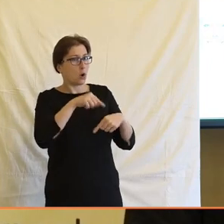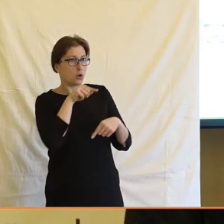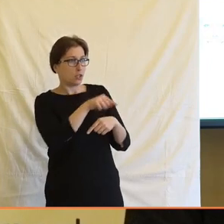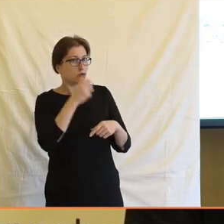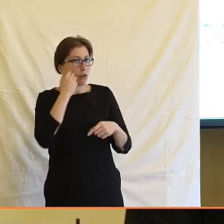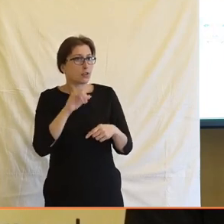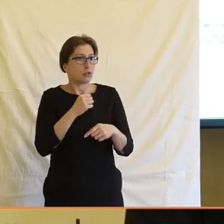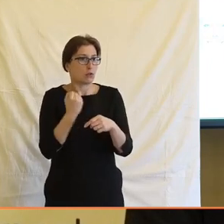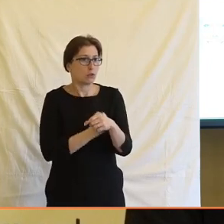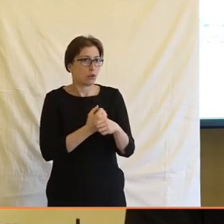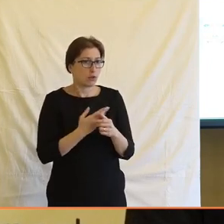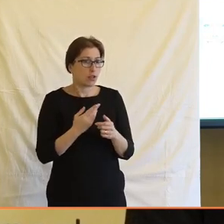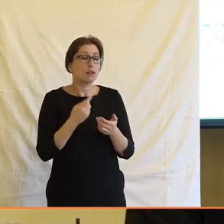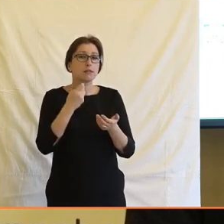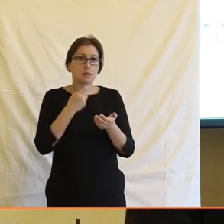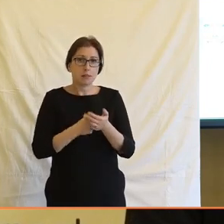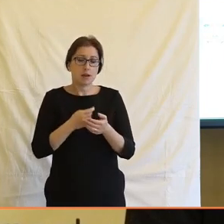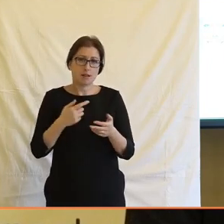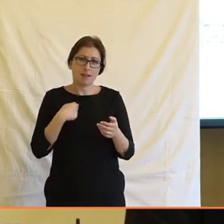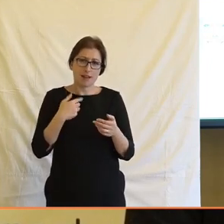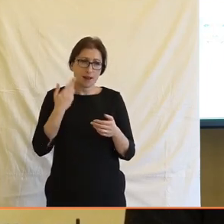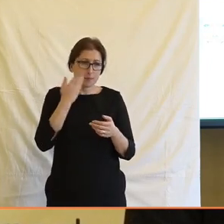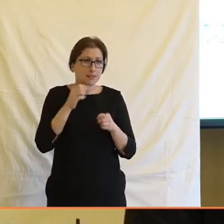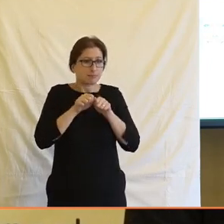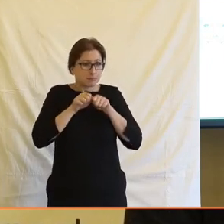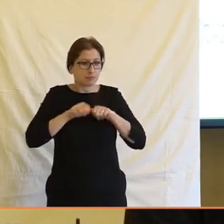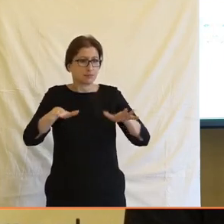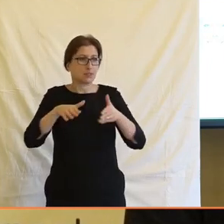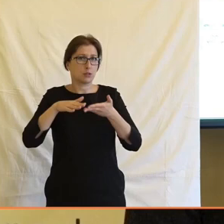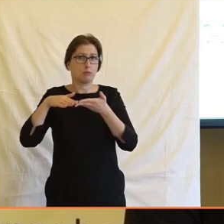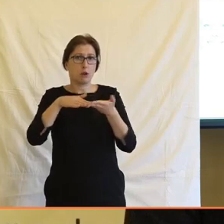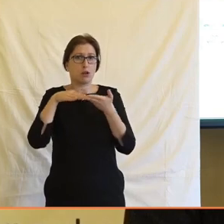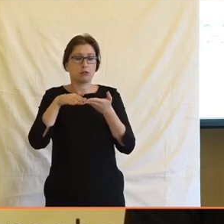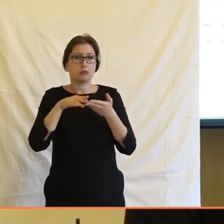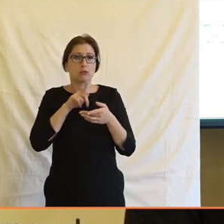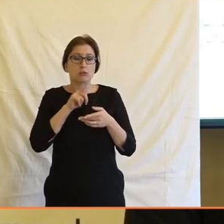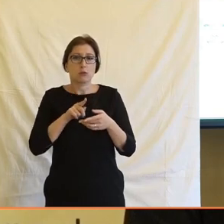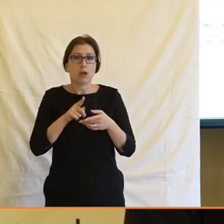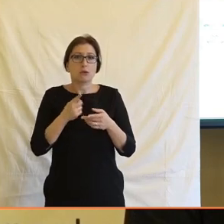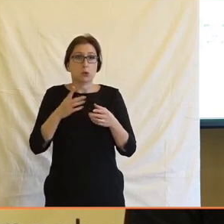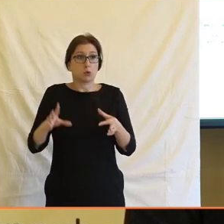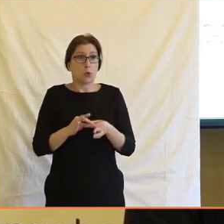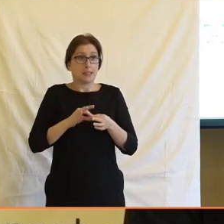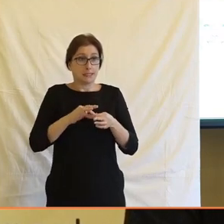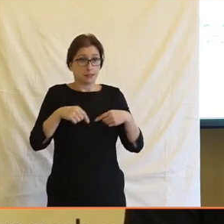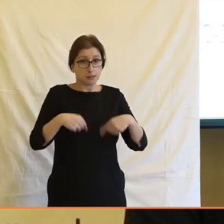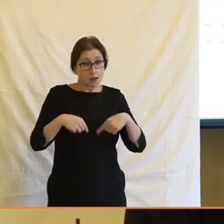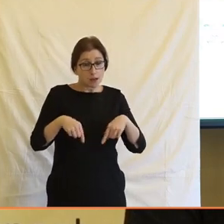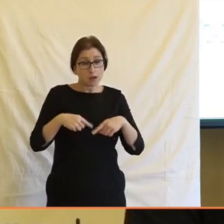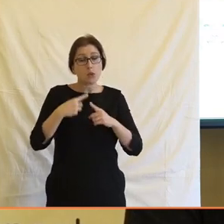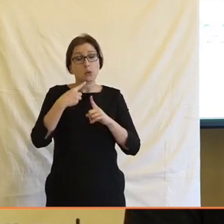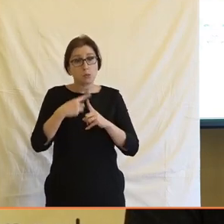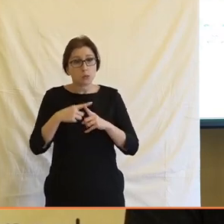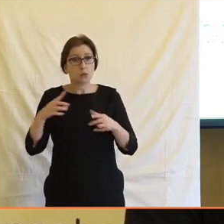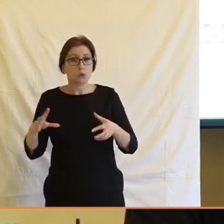je to skutečně, já se domnívám, mnohem širší fenomén, který fakt jako souvisí nejenom s tím strachem, ale současně s tím,